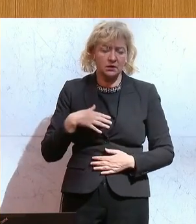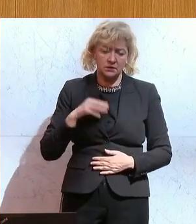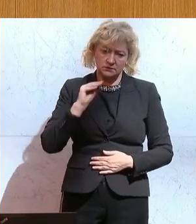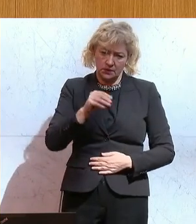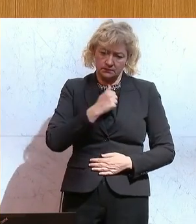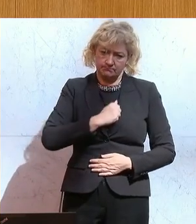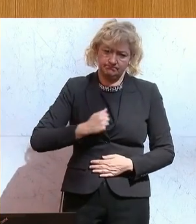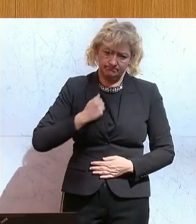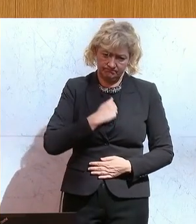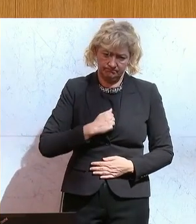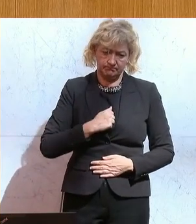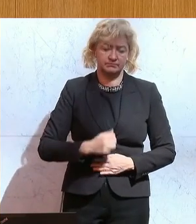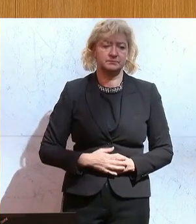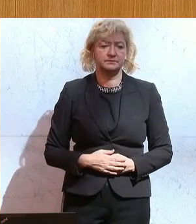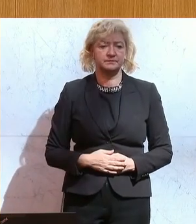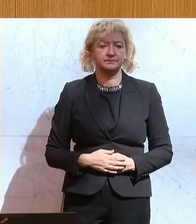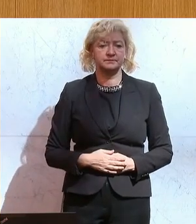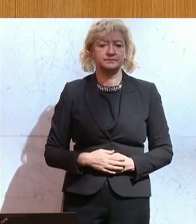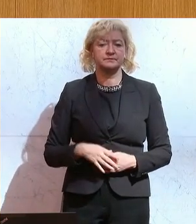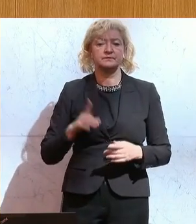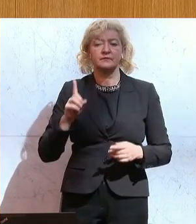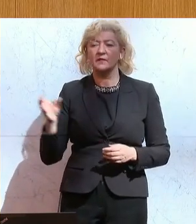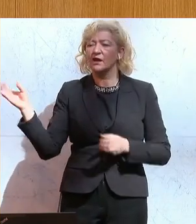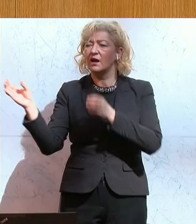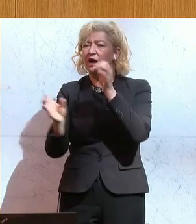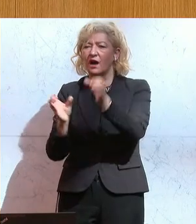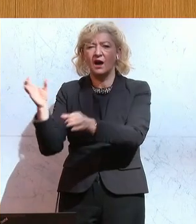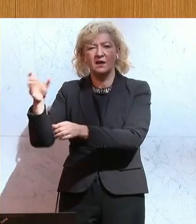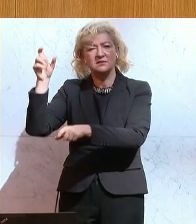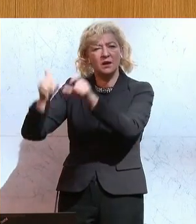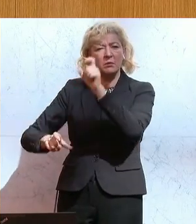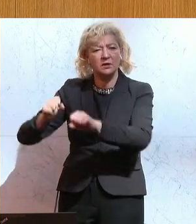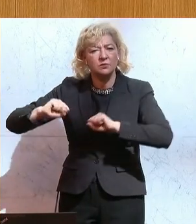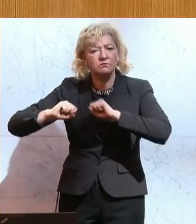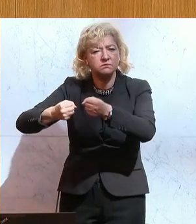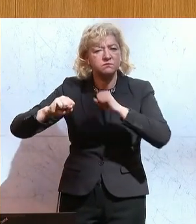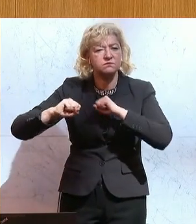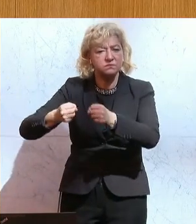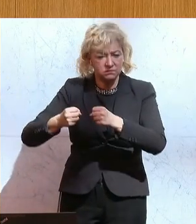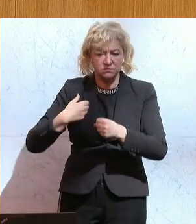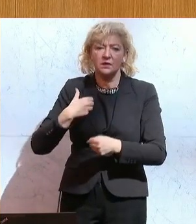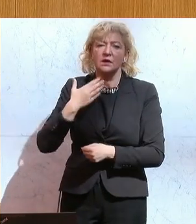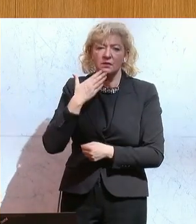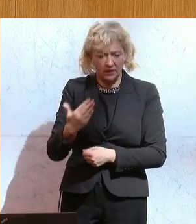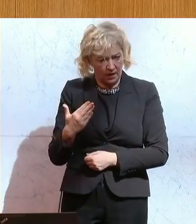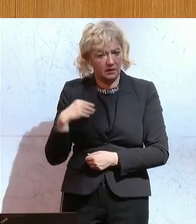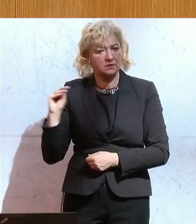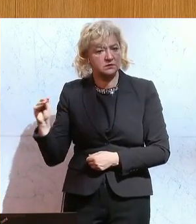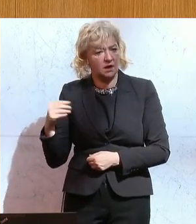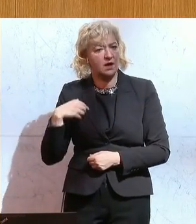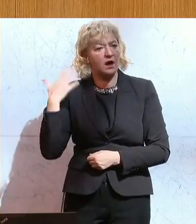auszudrücken. Ich möchte mich auch ganz herzlich bei den Einsatzkräften bedanken. Erst heute, als ich hier ins Parlament gefahren bin, habe ich einen